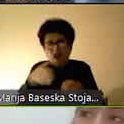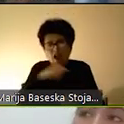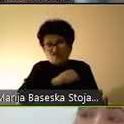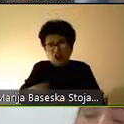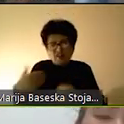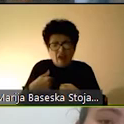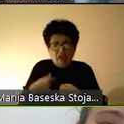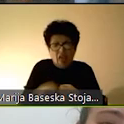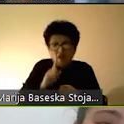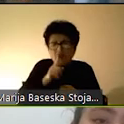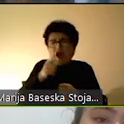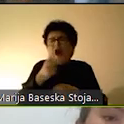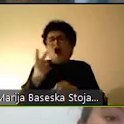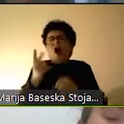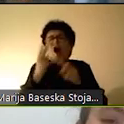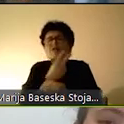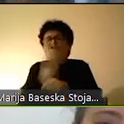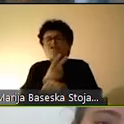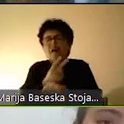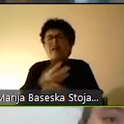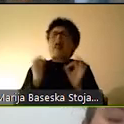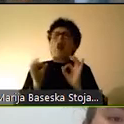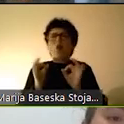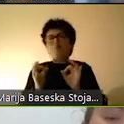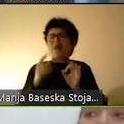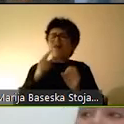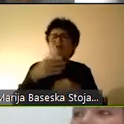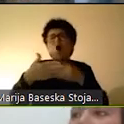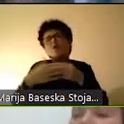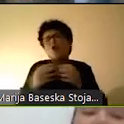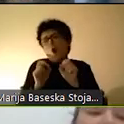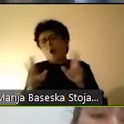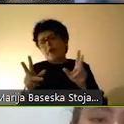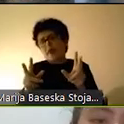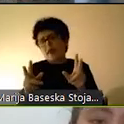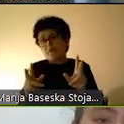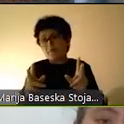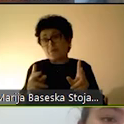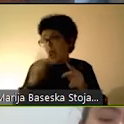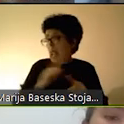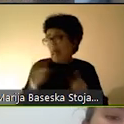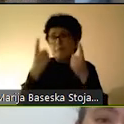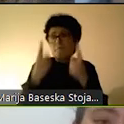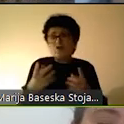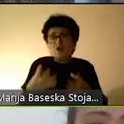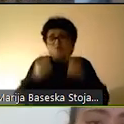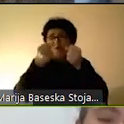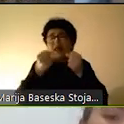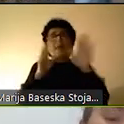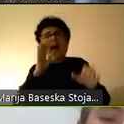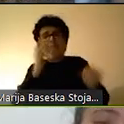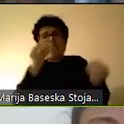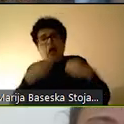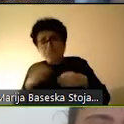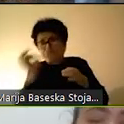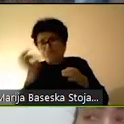Или обштеството само го нормализира тој однос. Или не постои поддржка од страна на родители, од